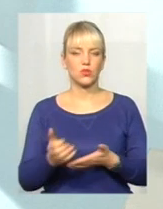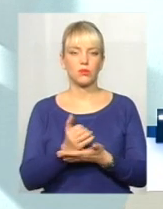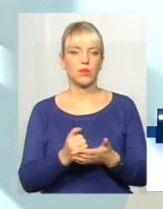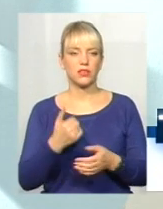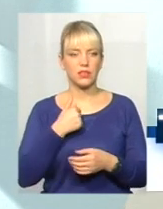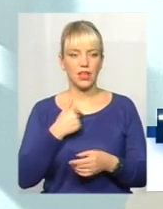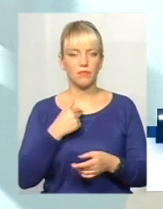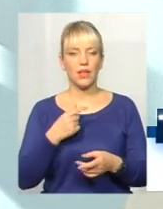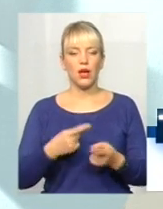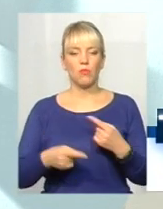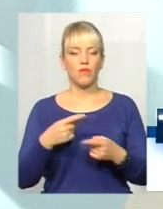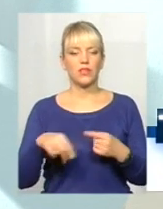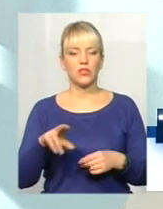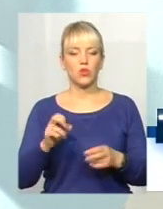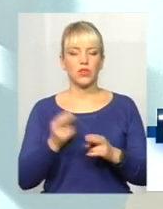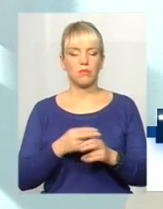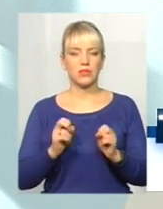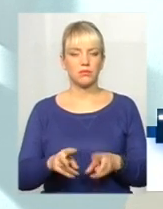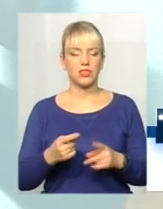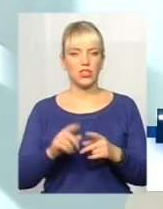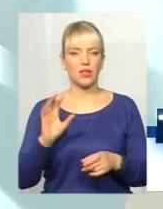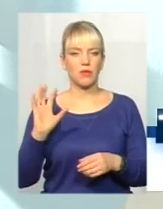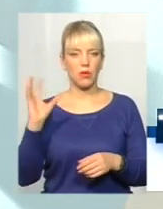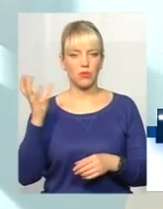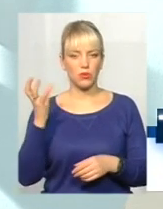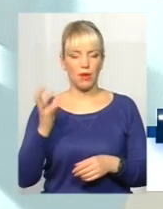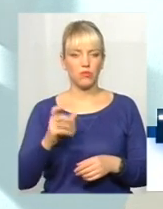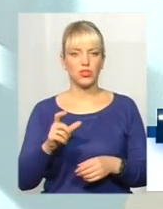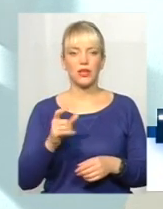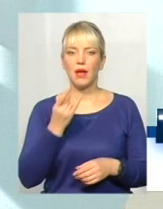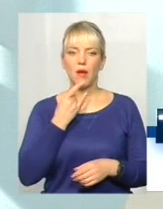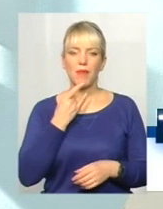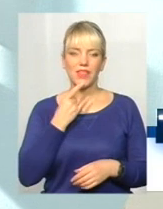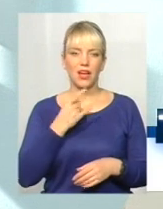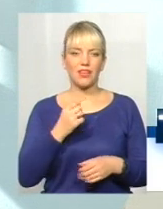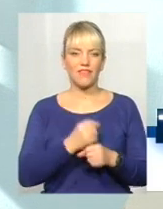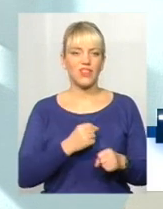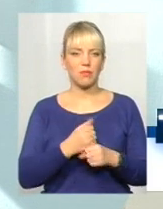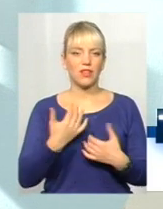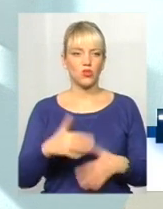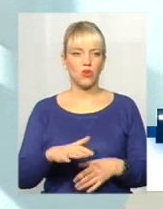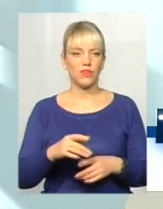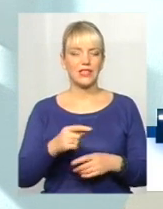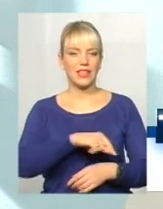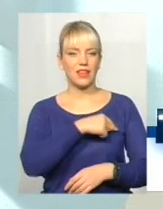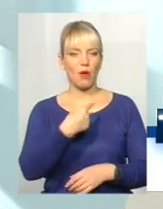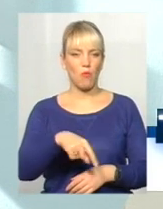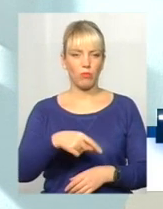Я повертаюся до небезпечних у складі побутових. лампочки, батарейки, відпрацьовані тут місцні термометри,